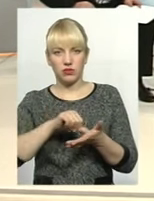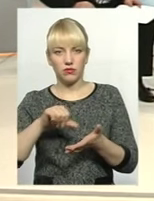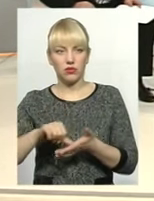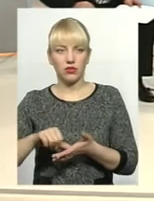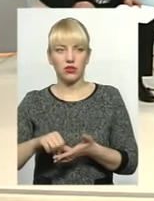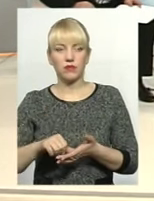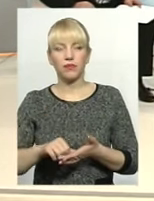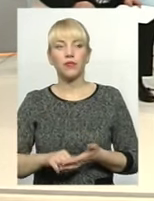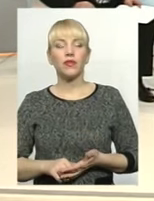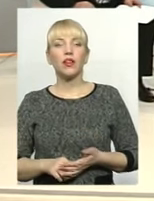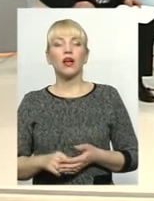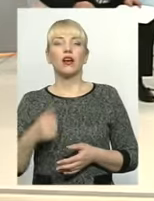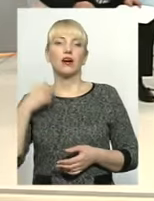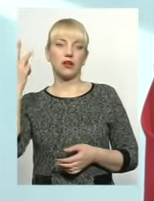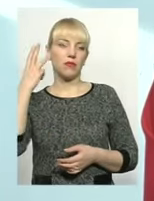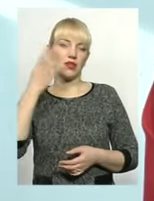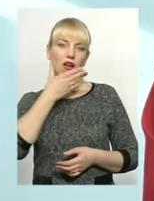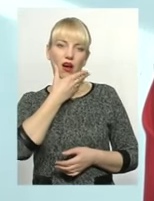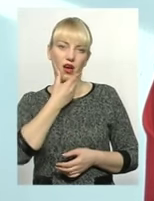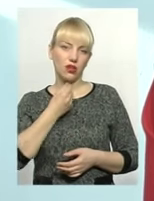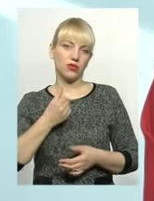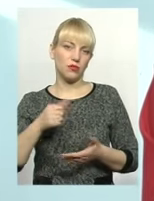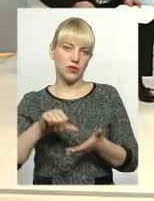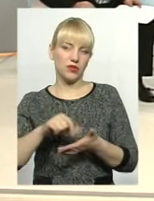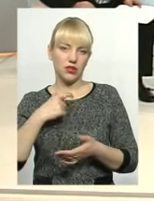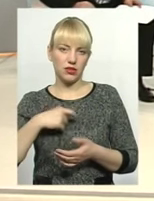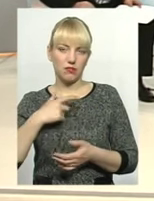майже жодна область не представить. Хмельниччина має чим пошатити.